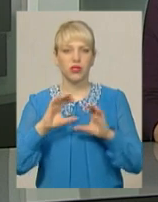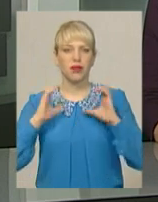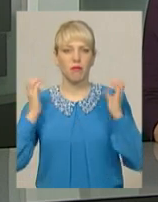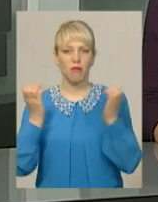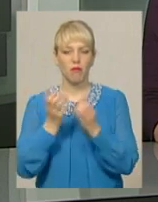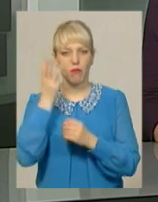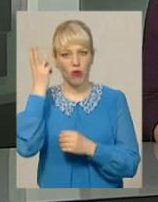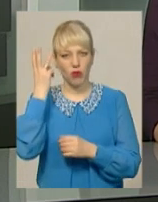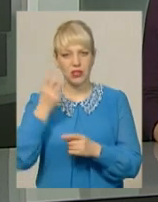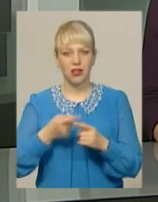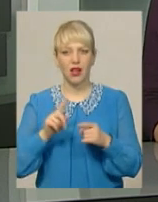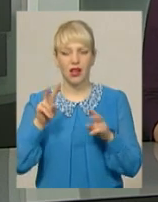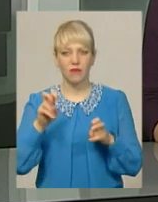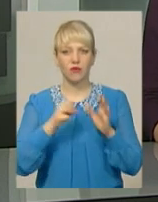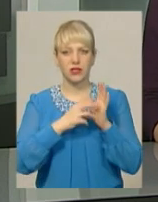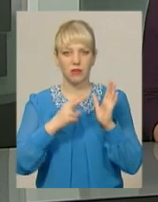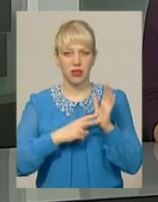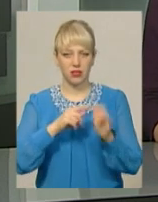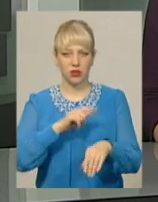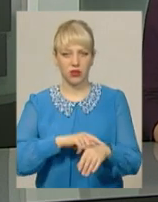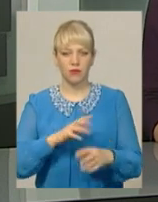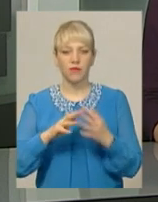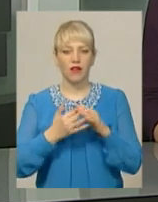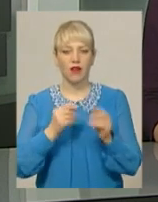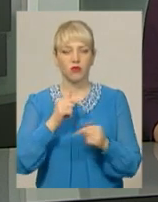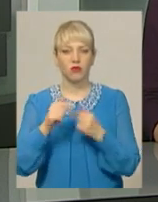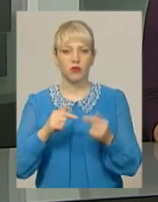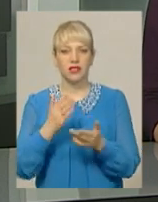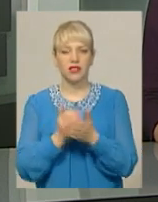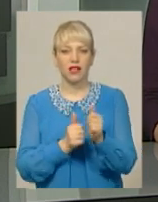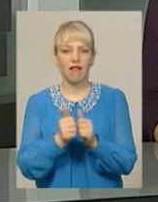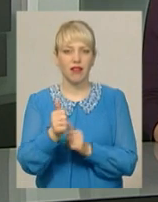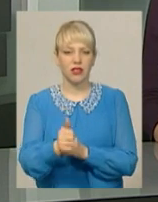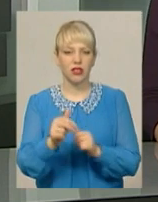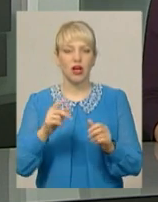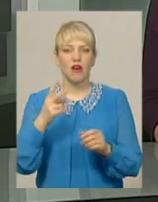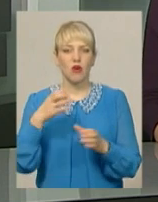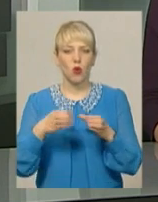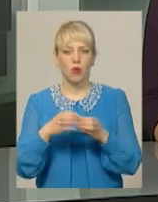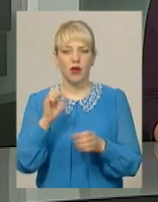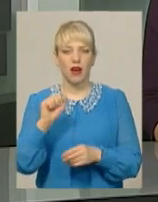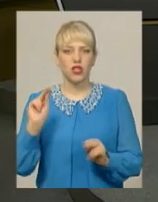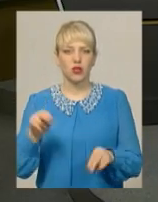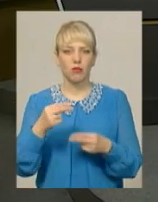Поділля о 17-й годині. Нагадаю, агробізнес нині лідирує в групі А чемпіонату України з футболу.